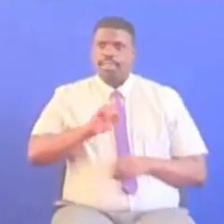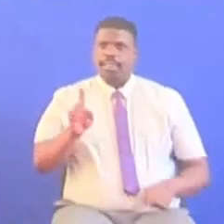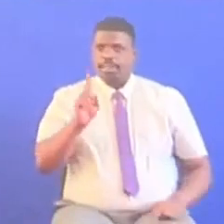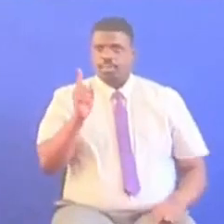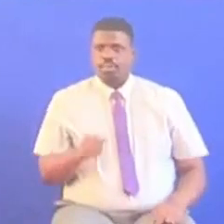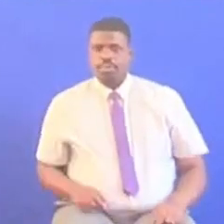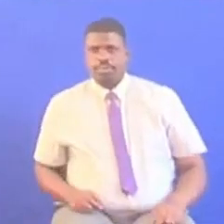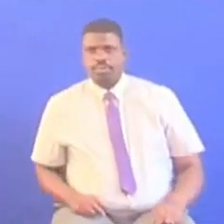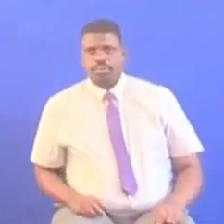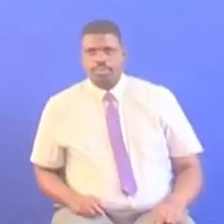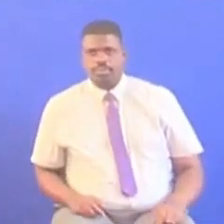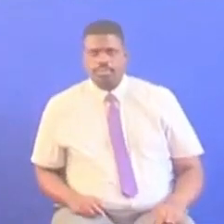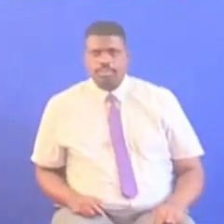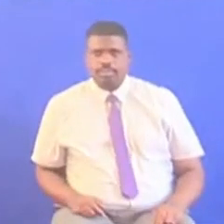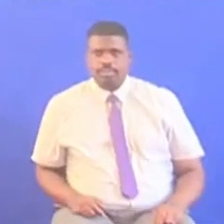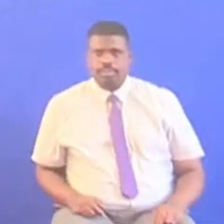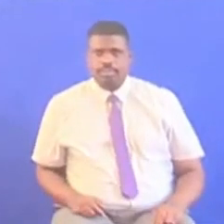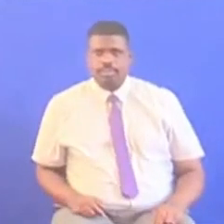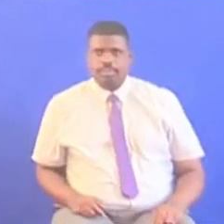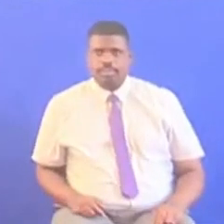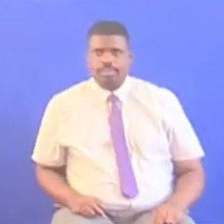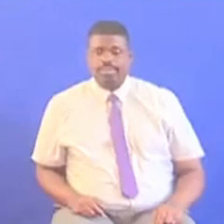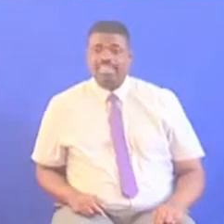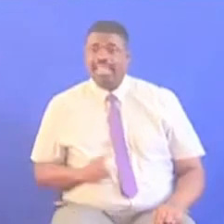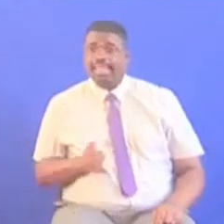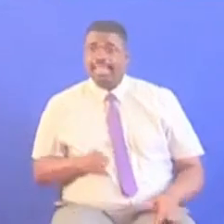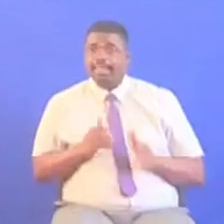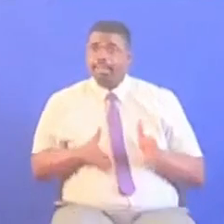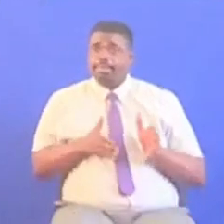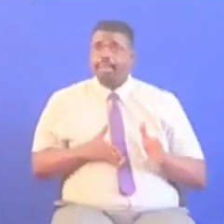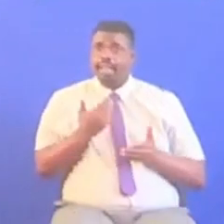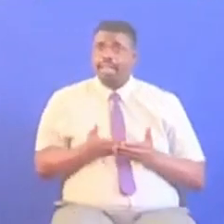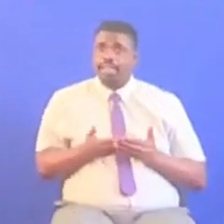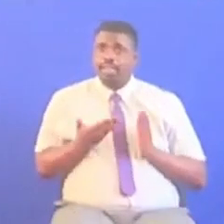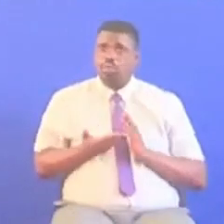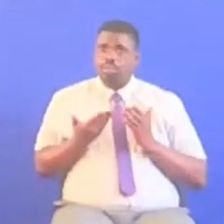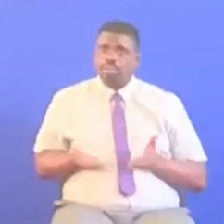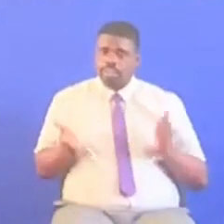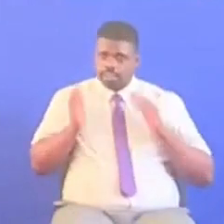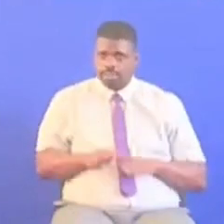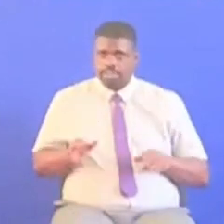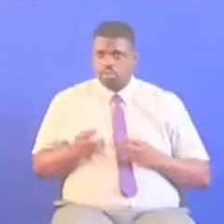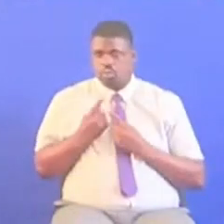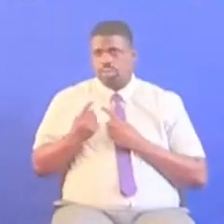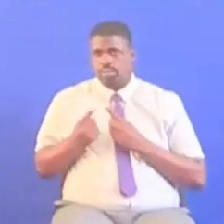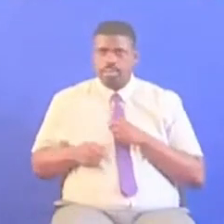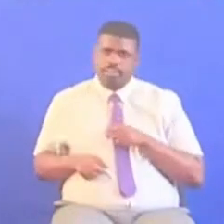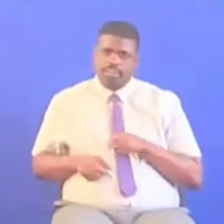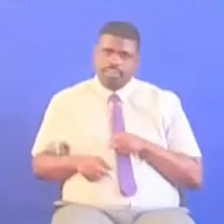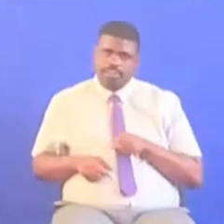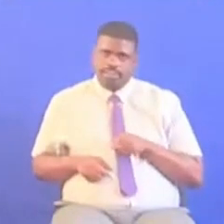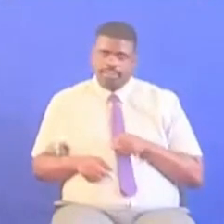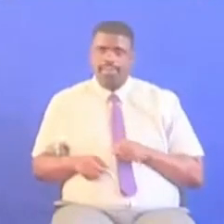Mwishima mwenye kiti Dekazamu zimekimbia haraka he Mwishima mwenye kiti Naomba sasa niitimisha kwa kusema Ni